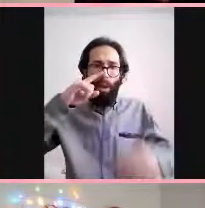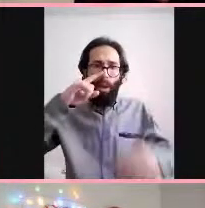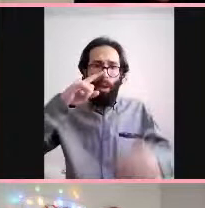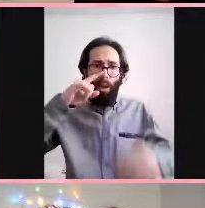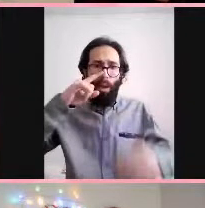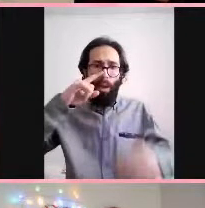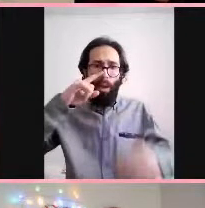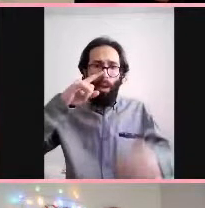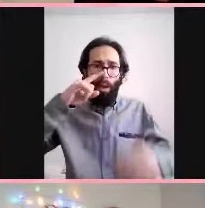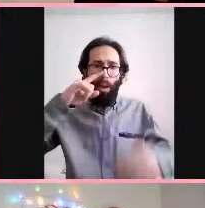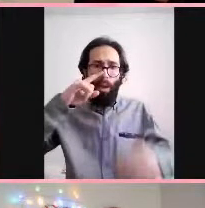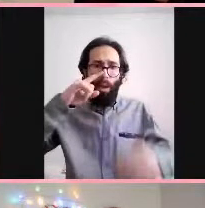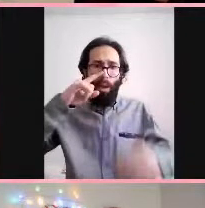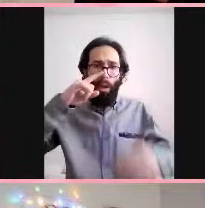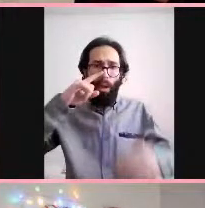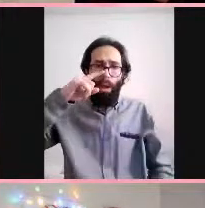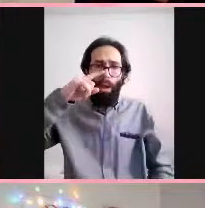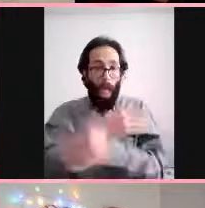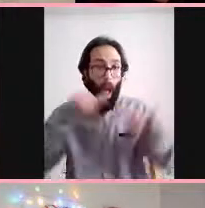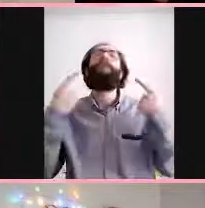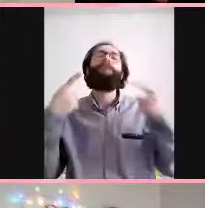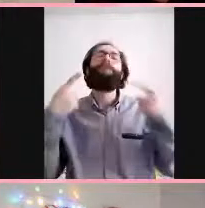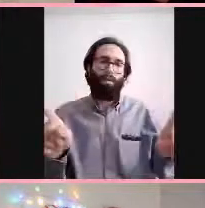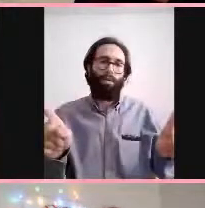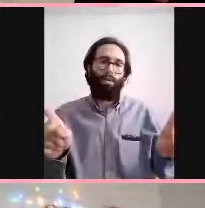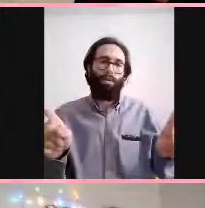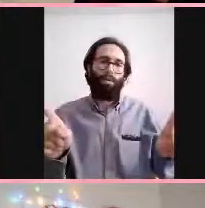Ondan tamamen ayrı diyorlar. Yani